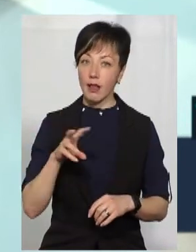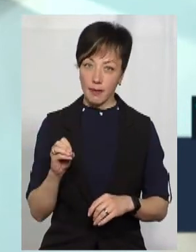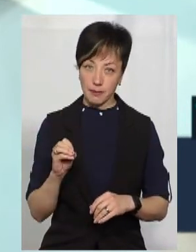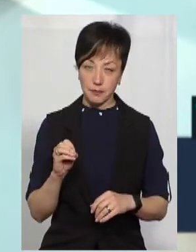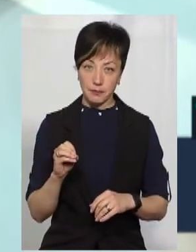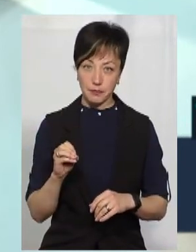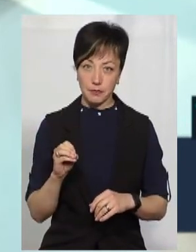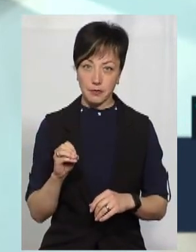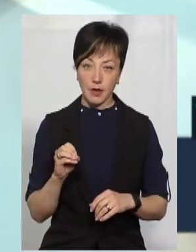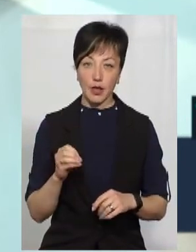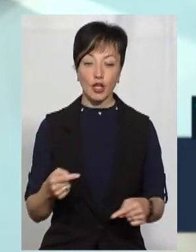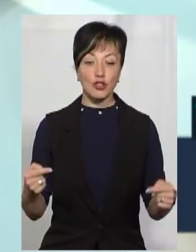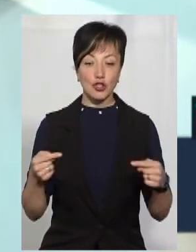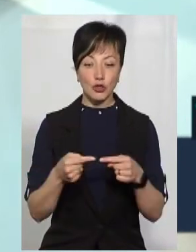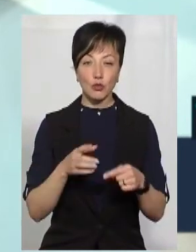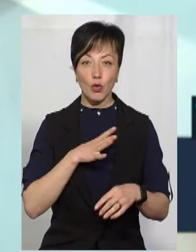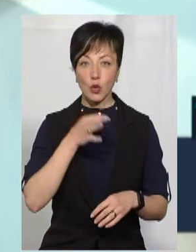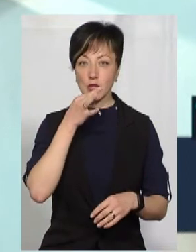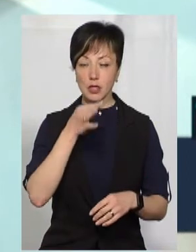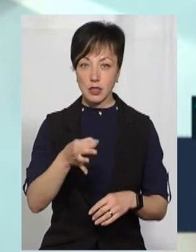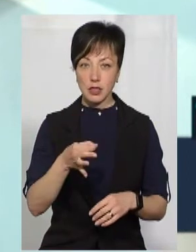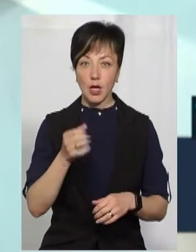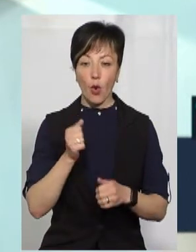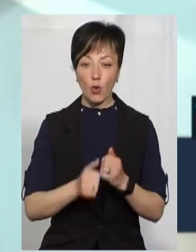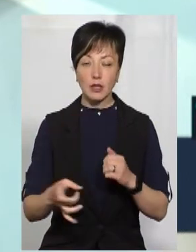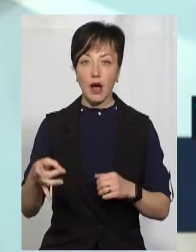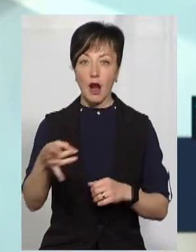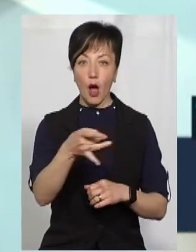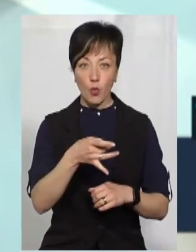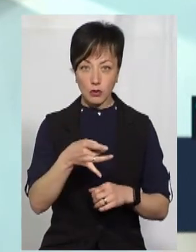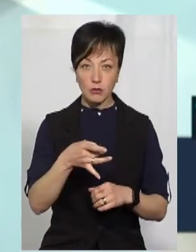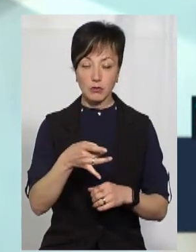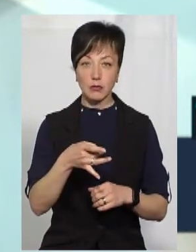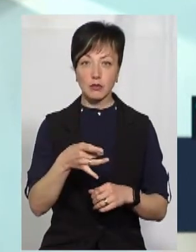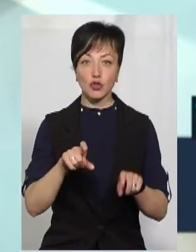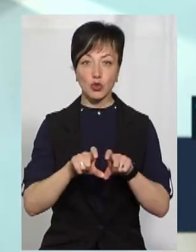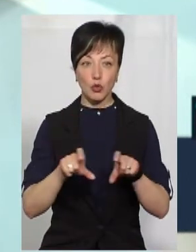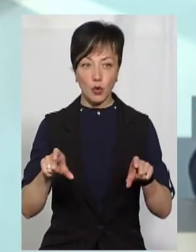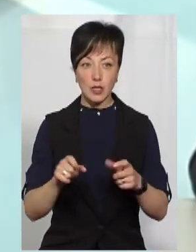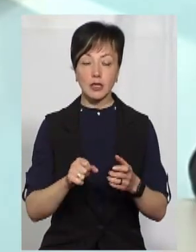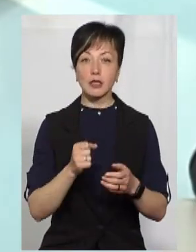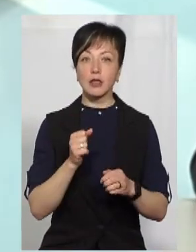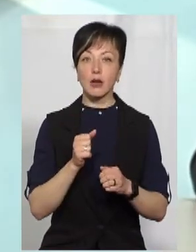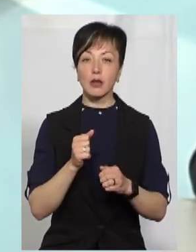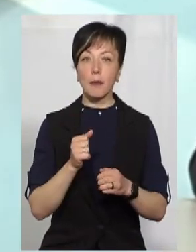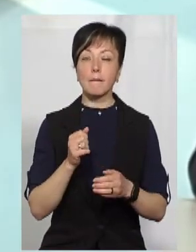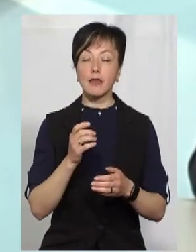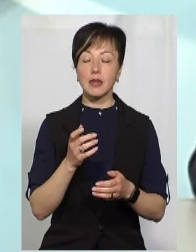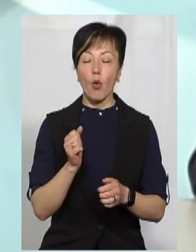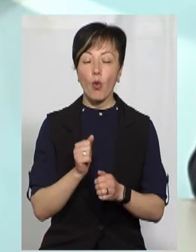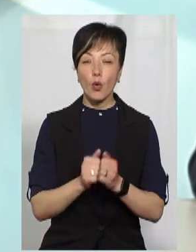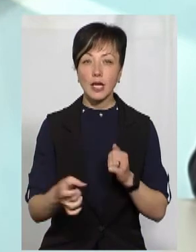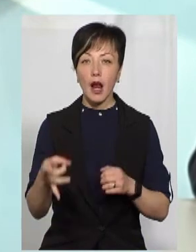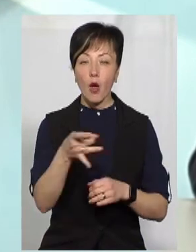чітко було сказано, що діти за кожним мікрорайоном школи, за кожним мікрорайоном міста